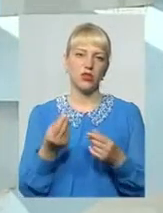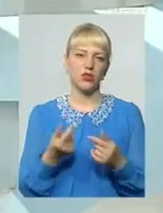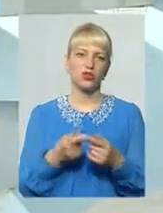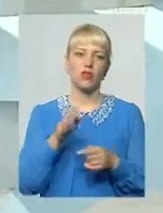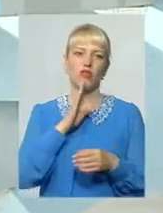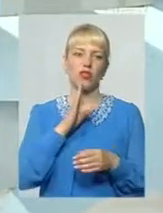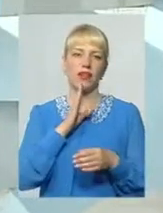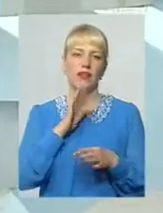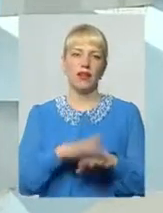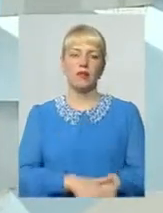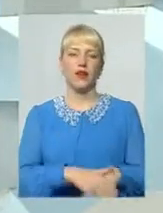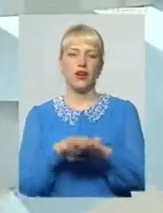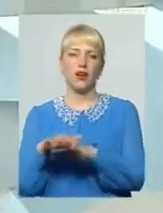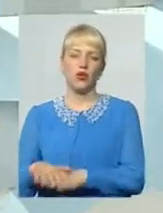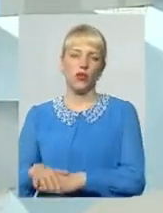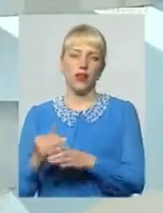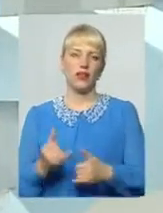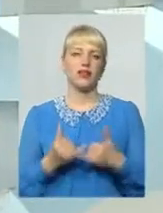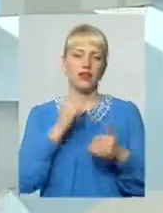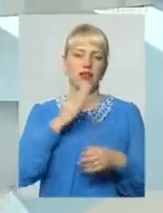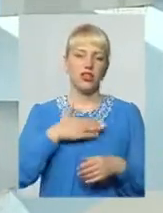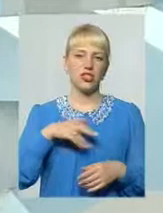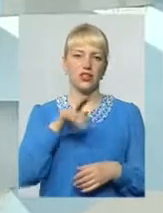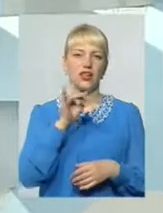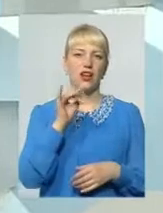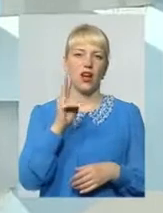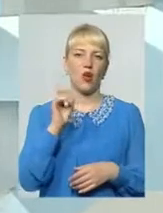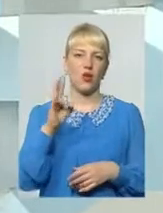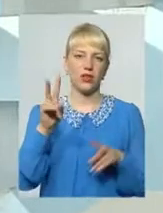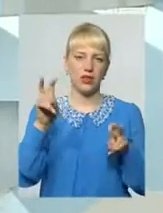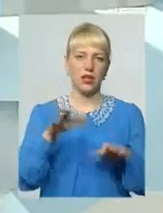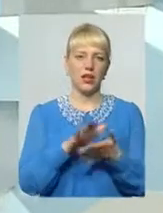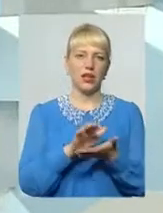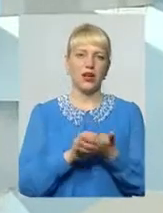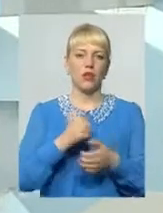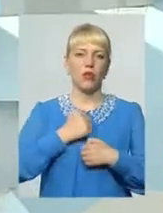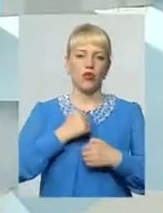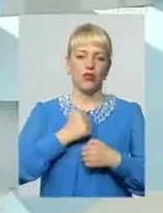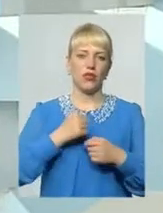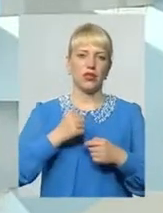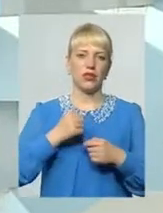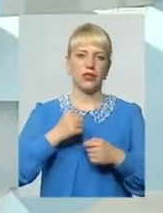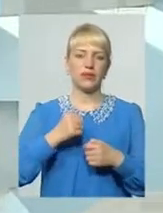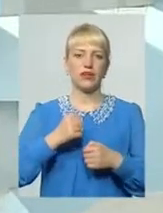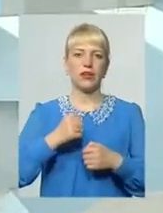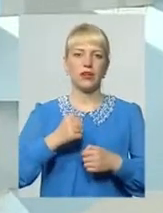передала для нашого дракона Бойового командира правого сектору міста Хмельницької